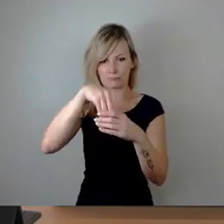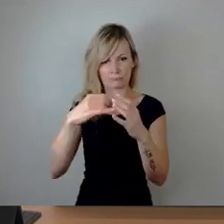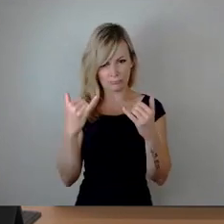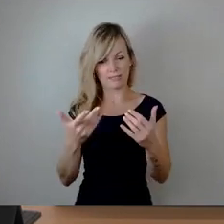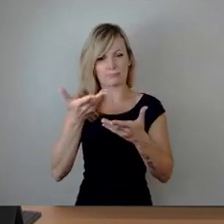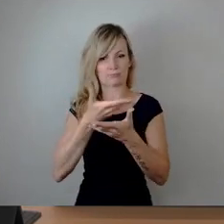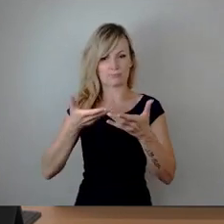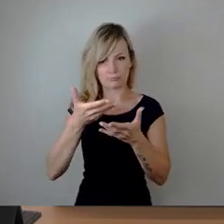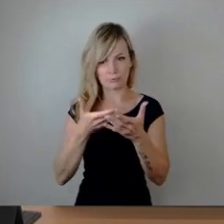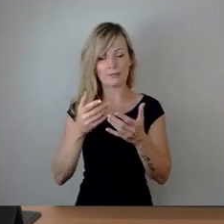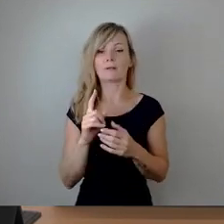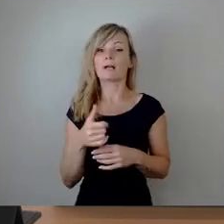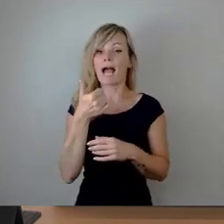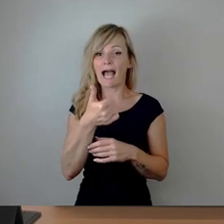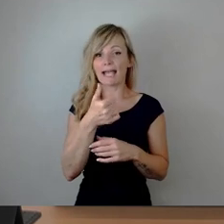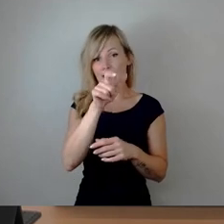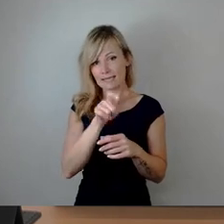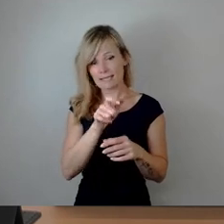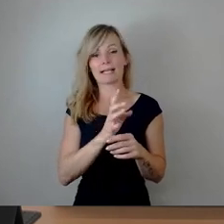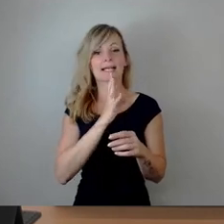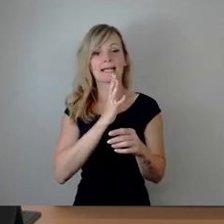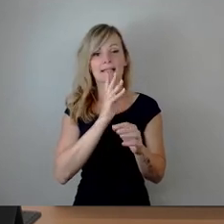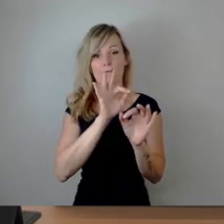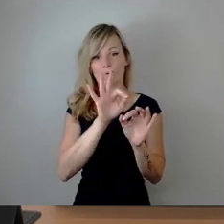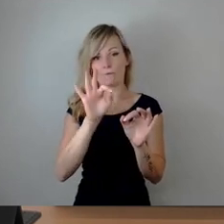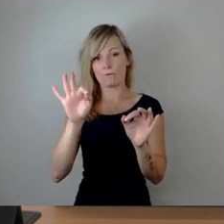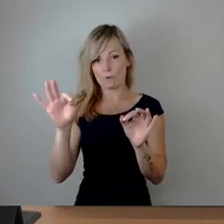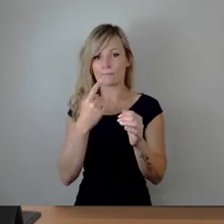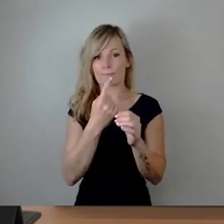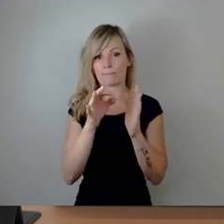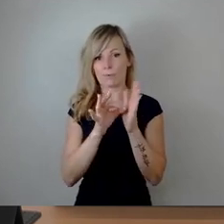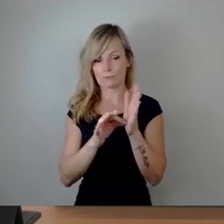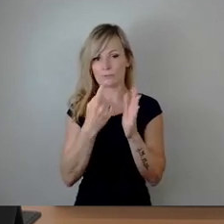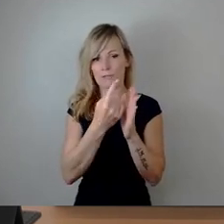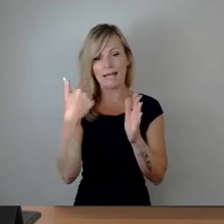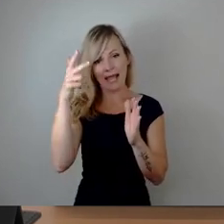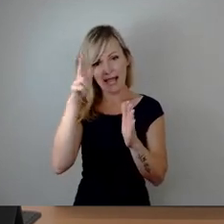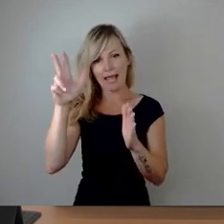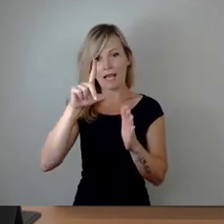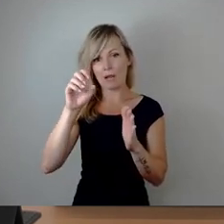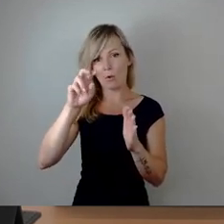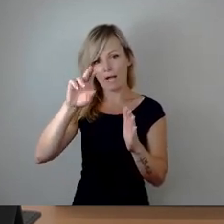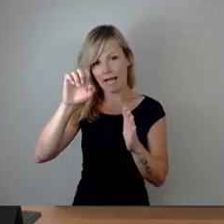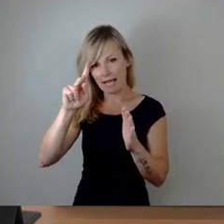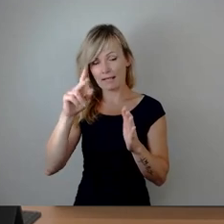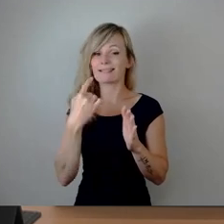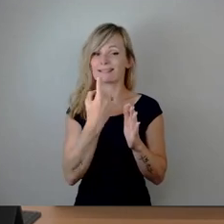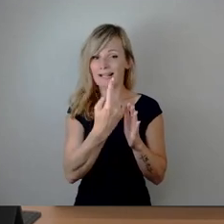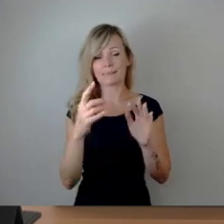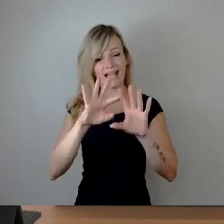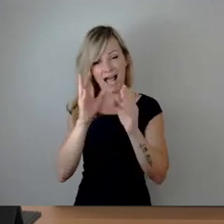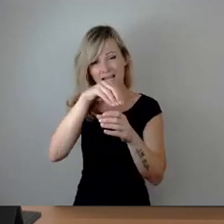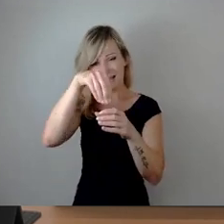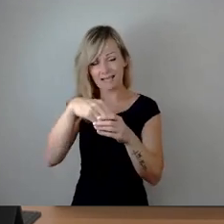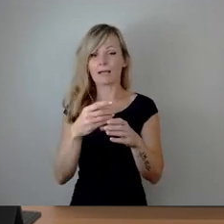ein Redner, hat sich mal genannt, nämlich Herr Lorek, der zu allen Tagesordnungspunkten